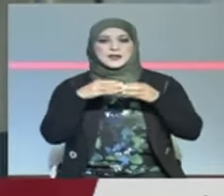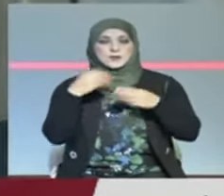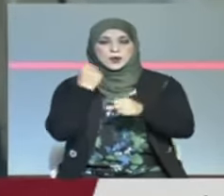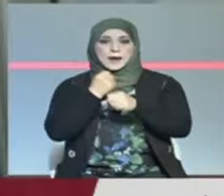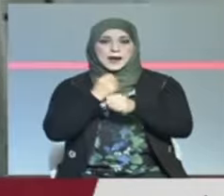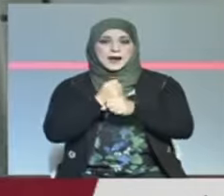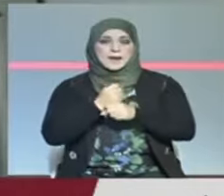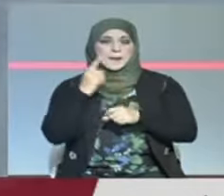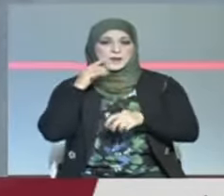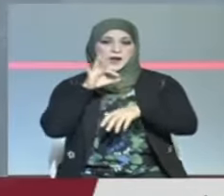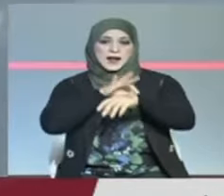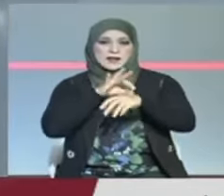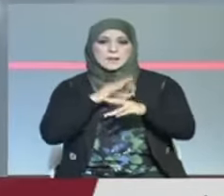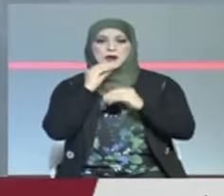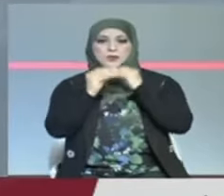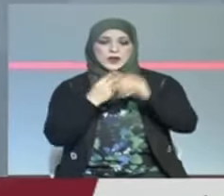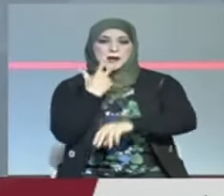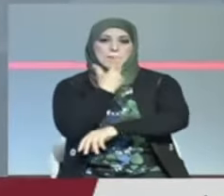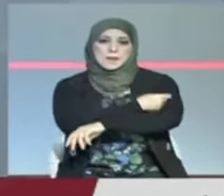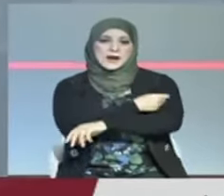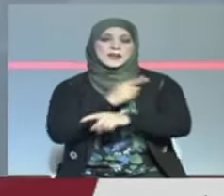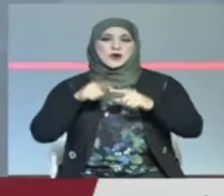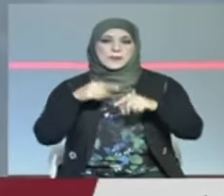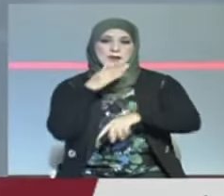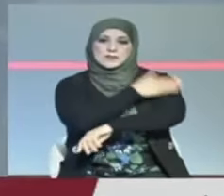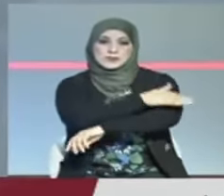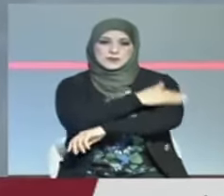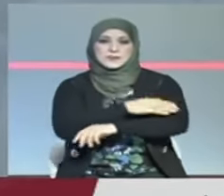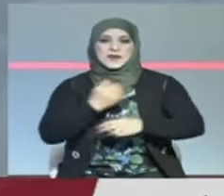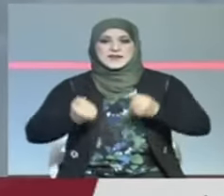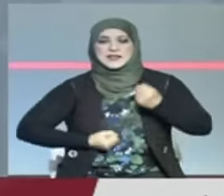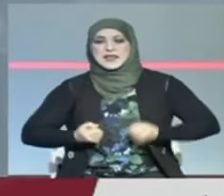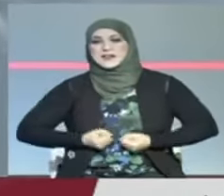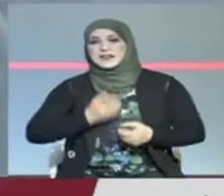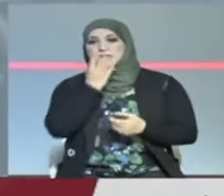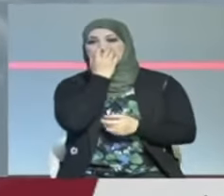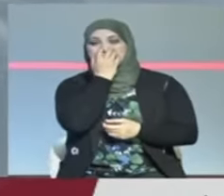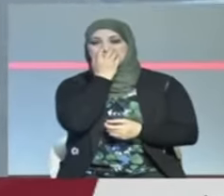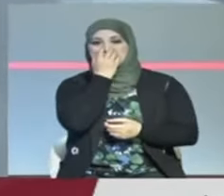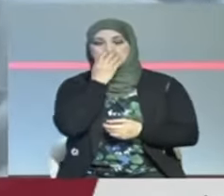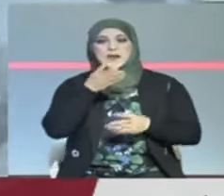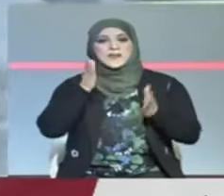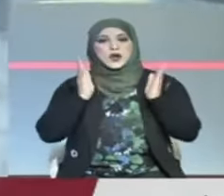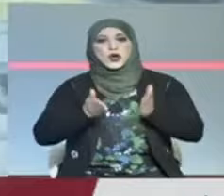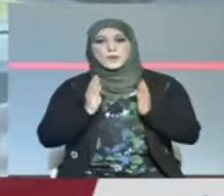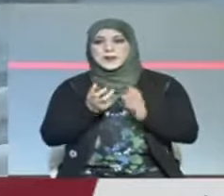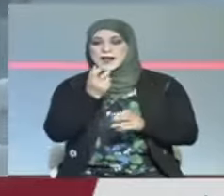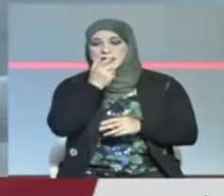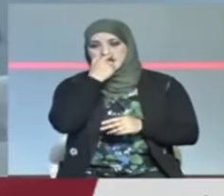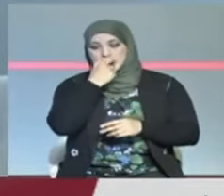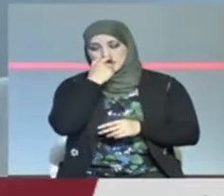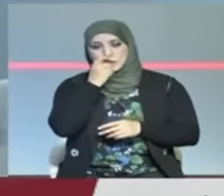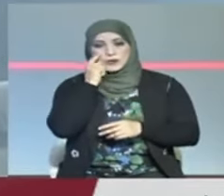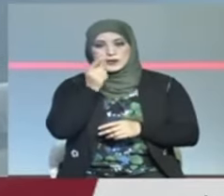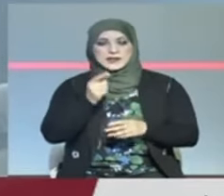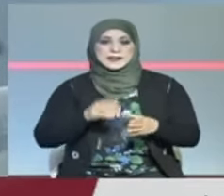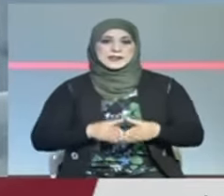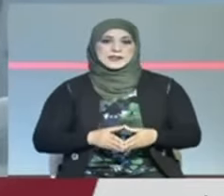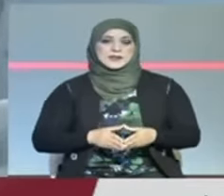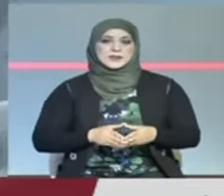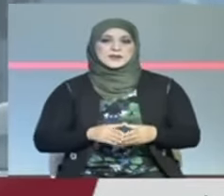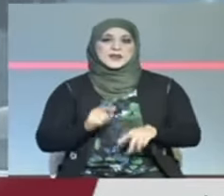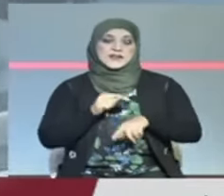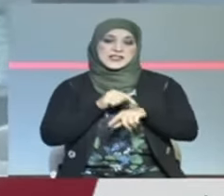من الأطباء والممرضين والعمل في قسم الأنعاش الطبي بالمستشفى الجامعي فاتوما بورقيبة بالمونستير